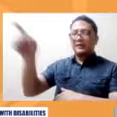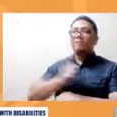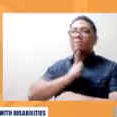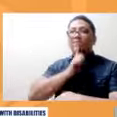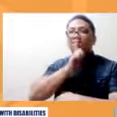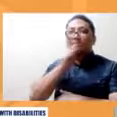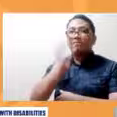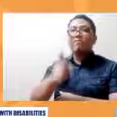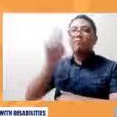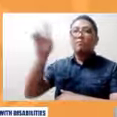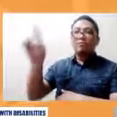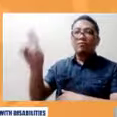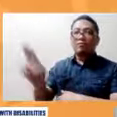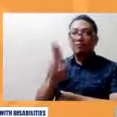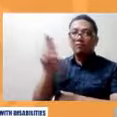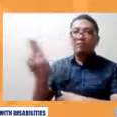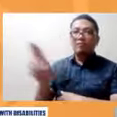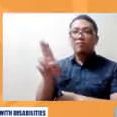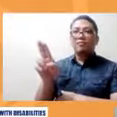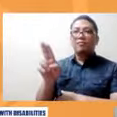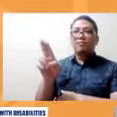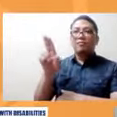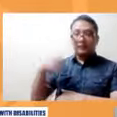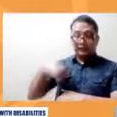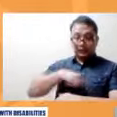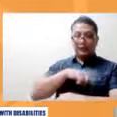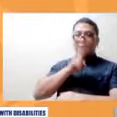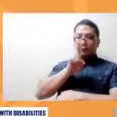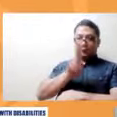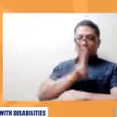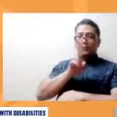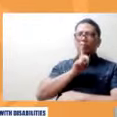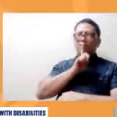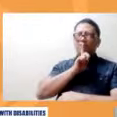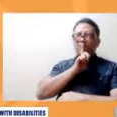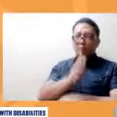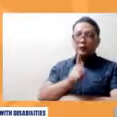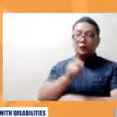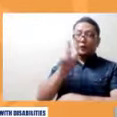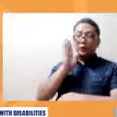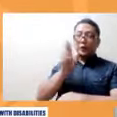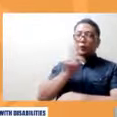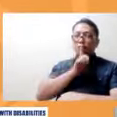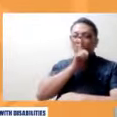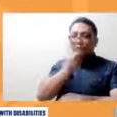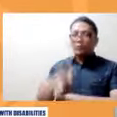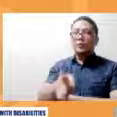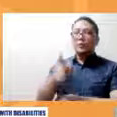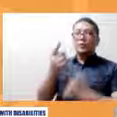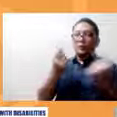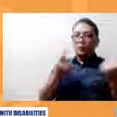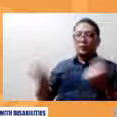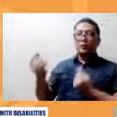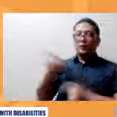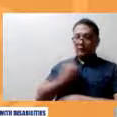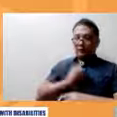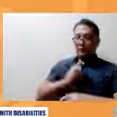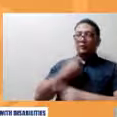kami din magpakatutuo din let's be true to our mandate and let's be true to ourselves